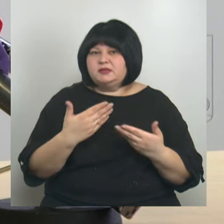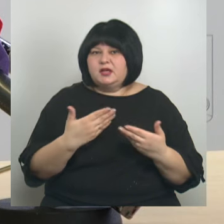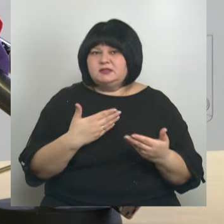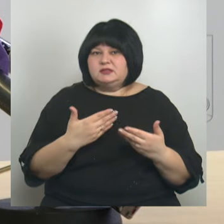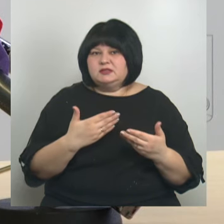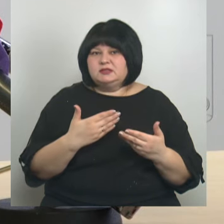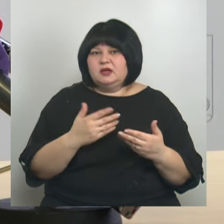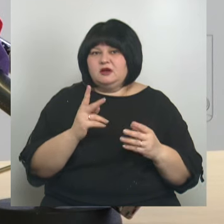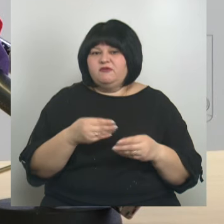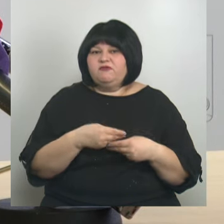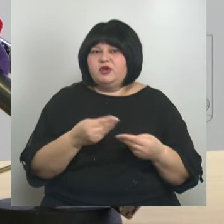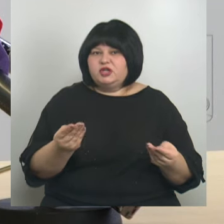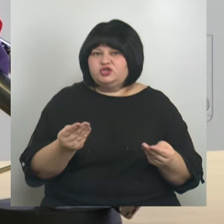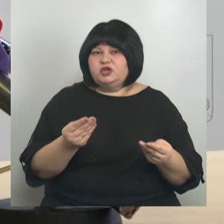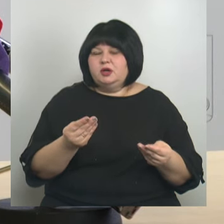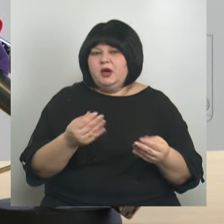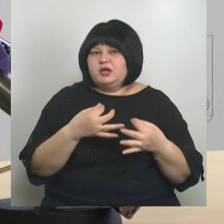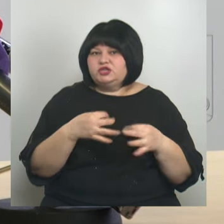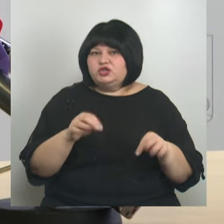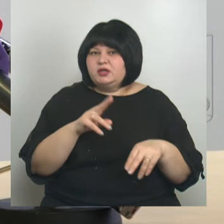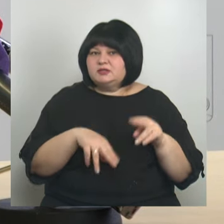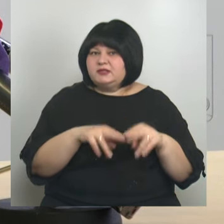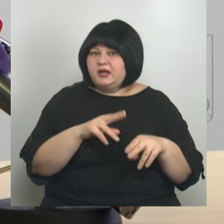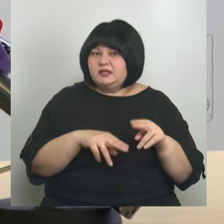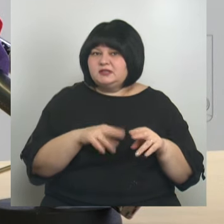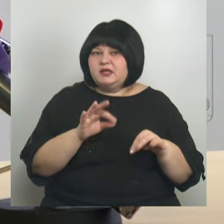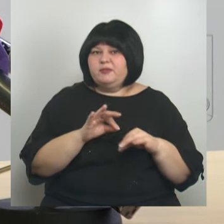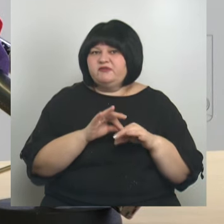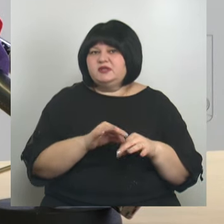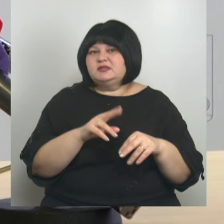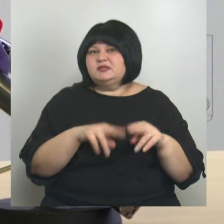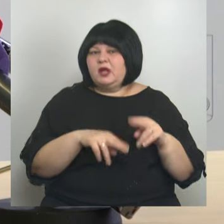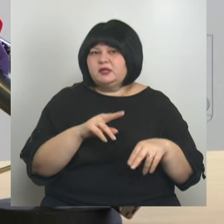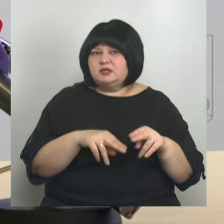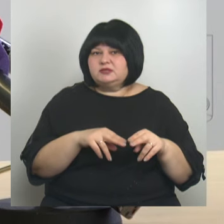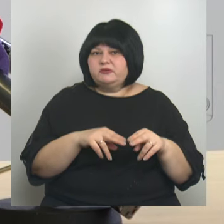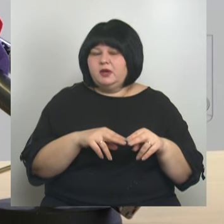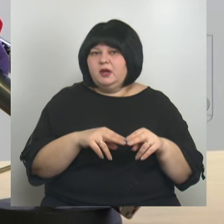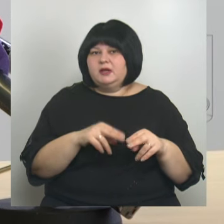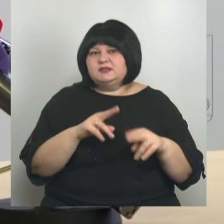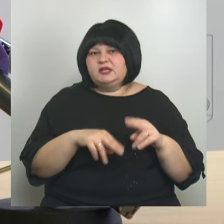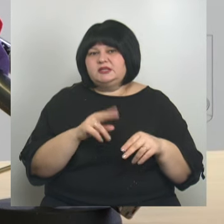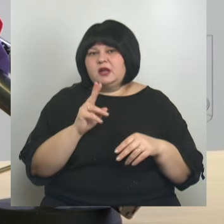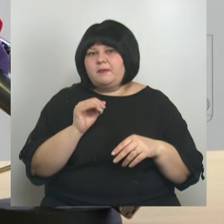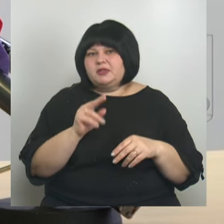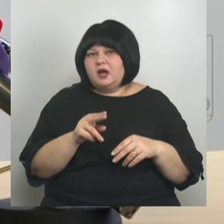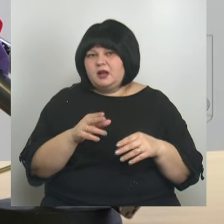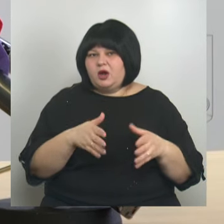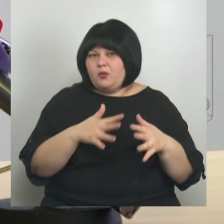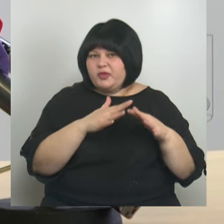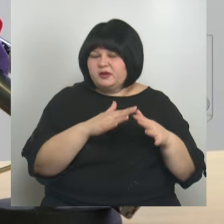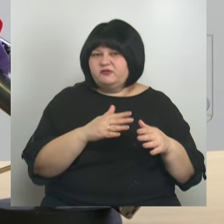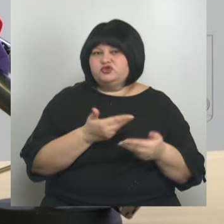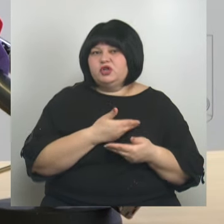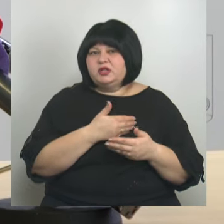выдаче разрешения на строительство, также, в принципе, к проведению строительства строительно-капитальных объектов, в том числе там